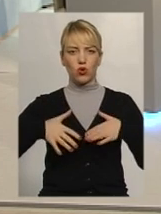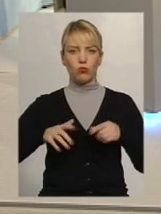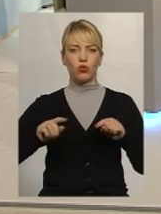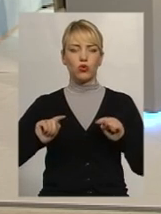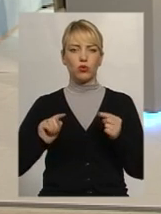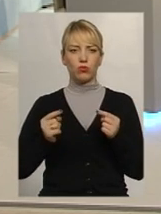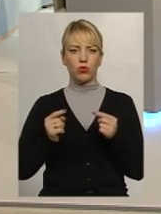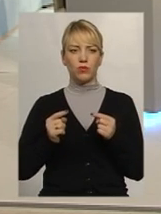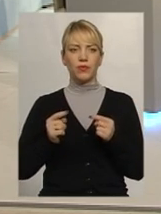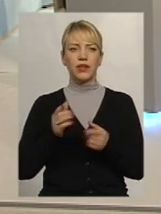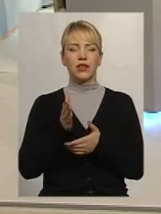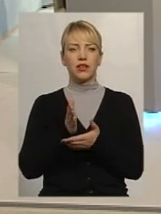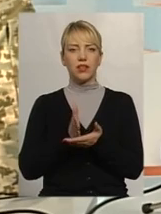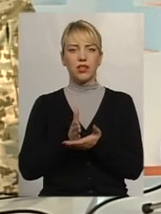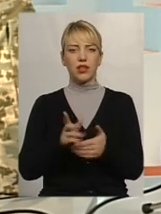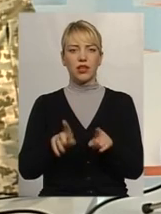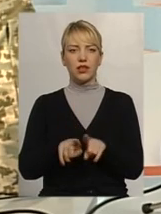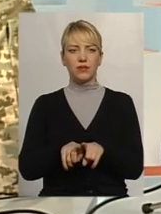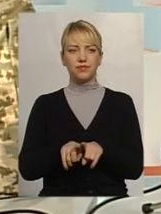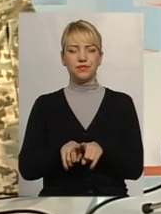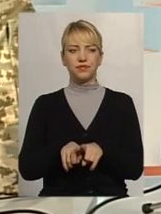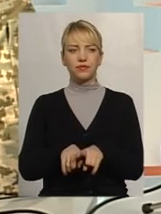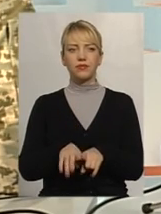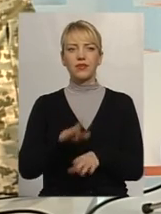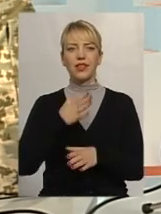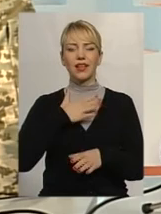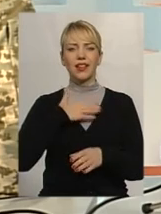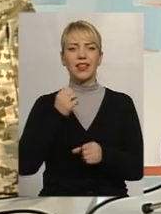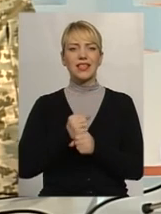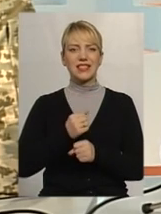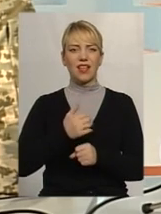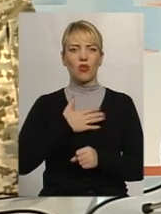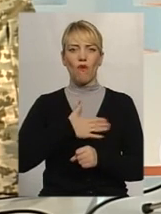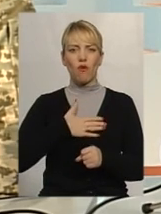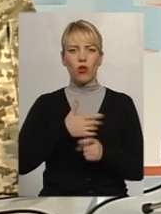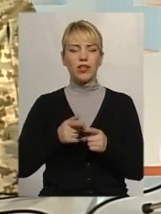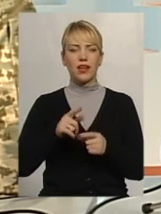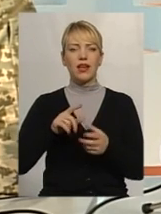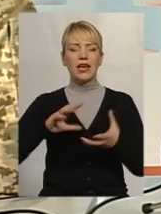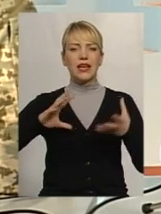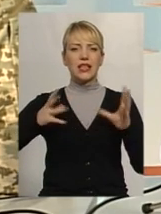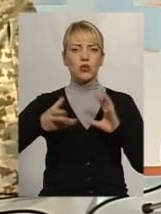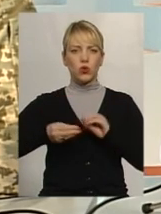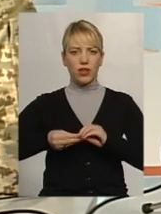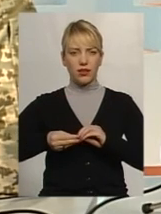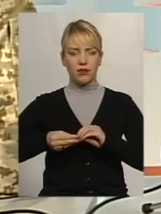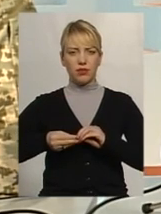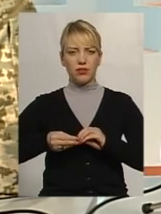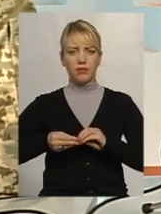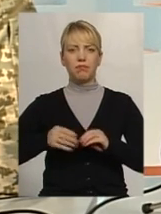можливо, і є певне таке незадоволення, невдоволення результатами, скажімо, чи тою